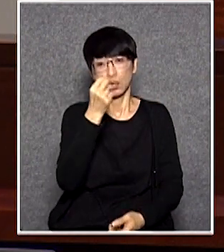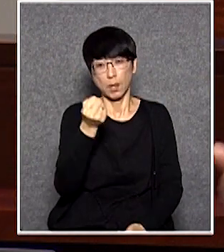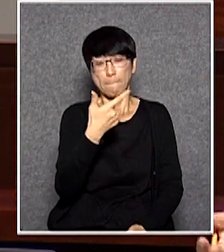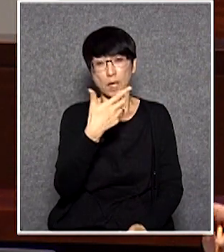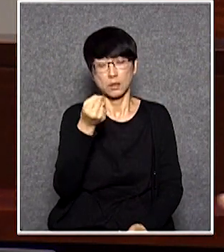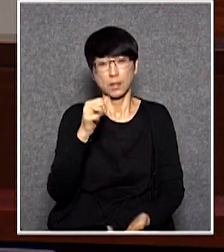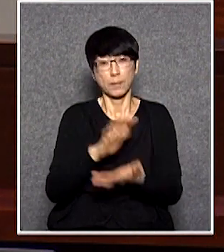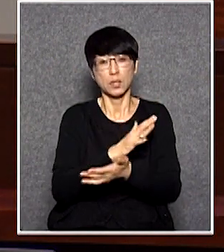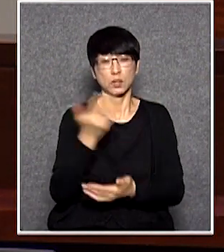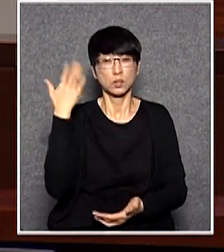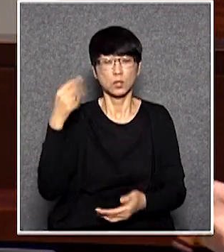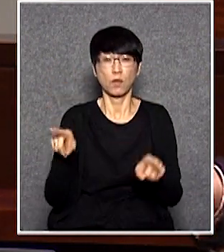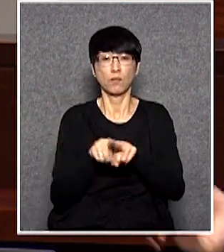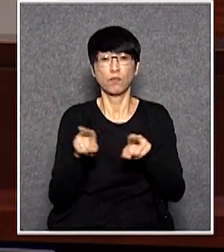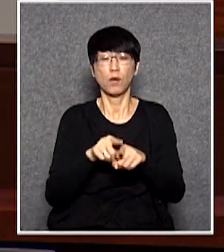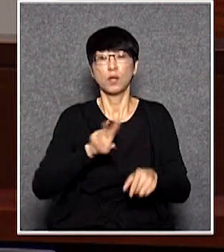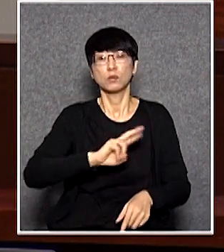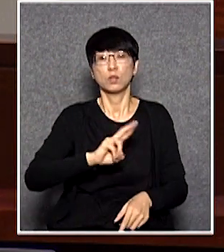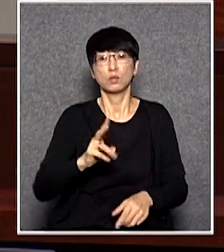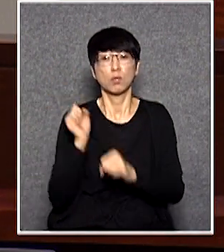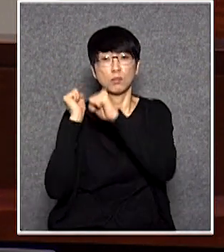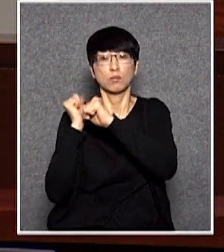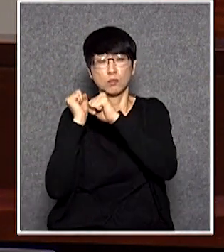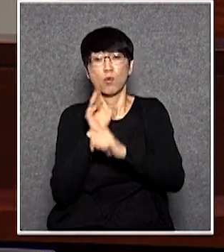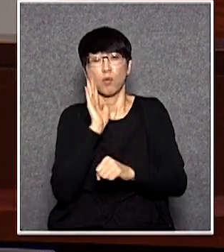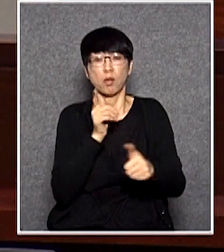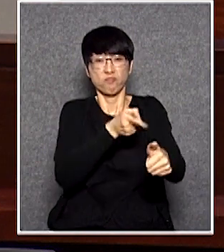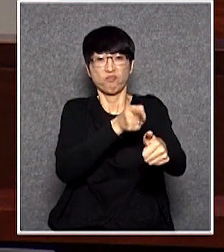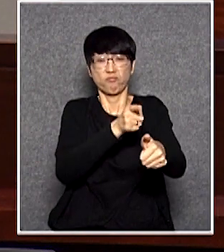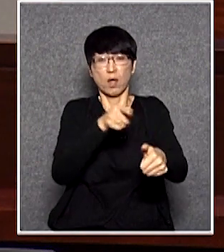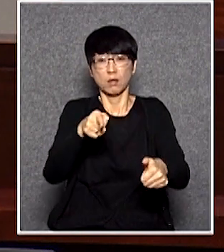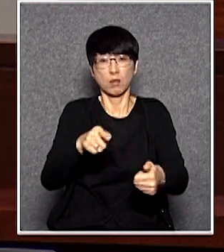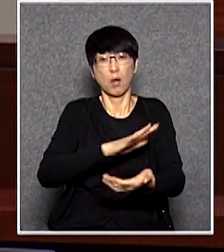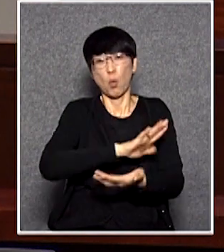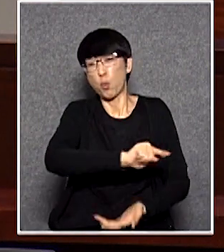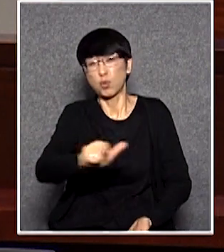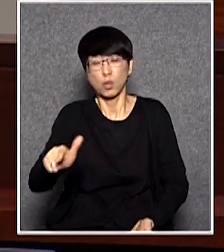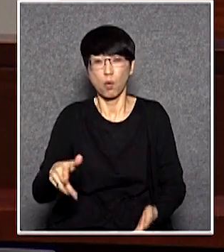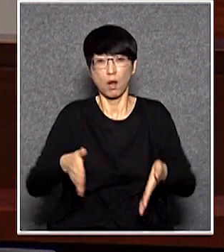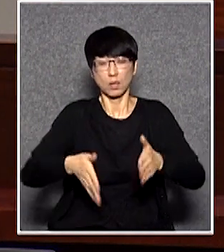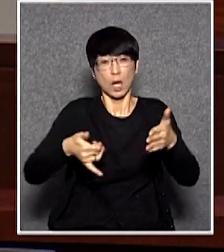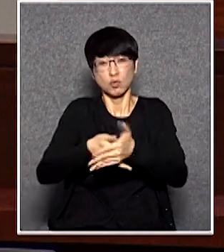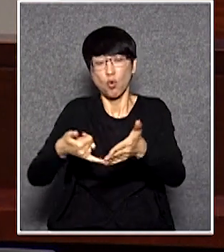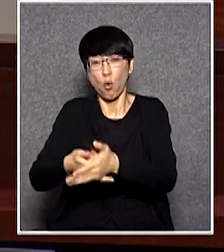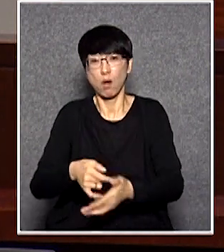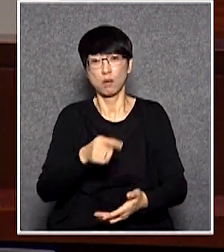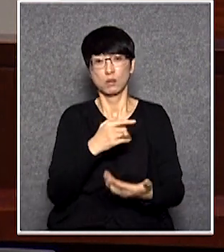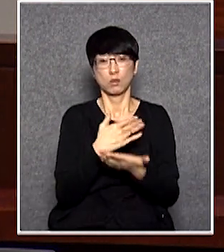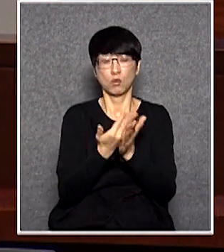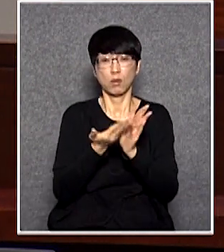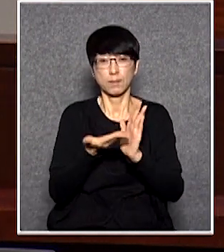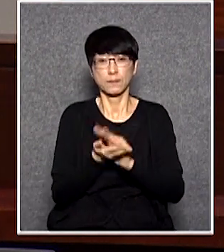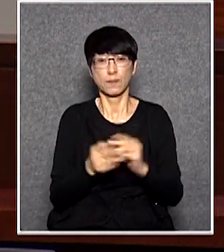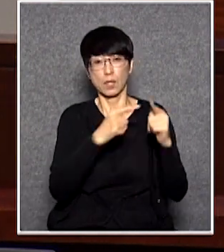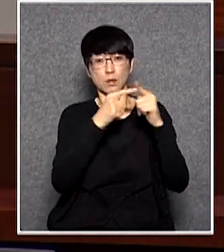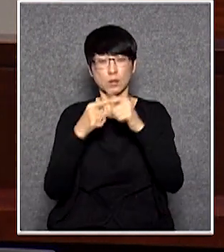都曾經以同樣的方法對付小販鋪天蓋地指控小販不衛生啦、坐街啦對這個市